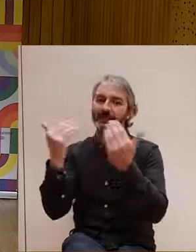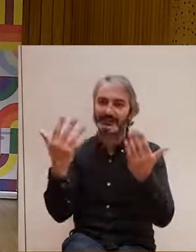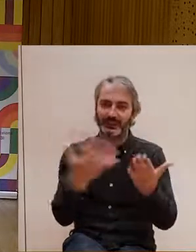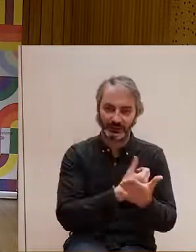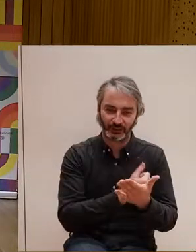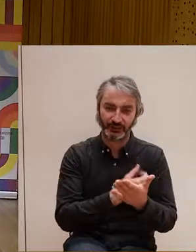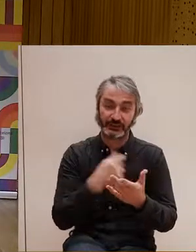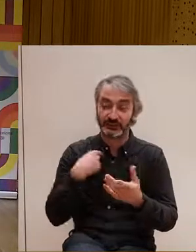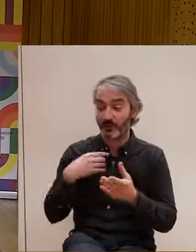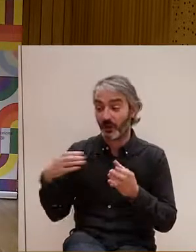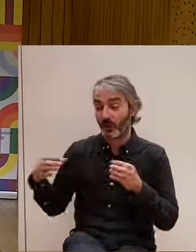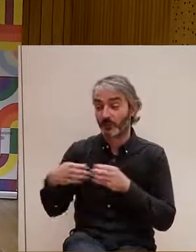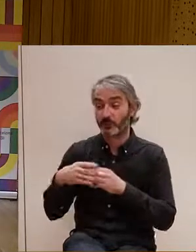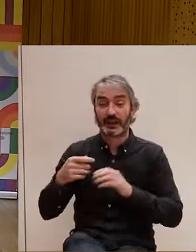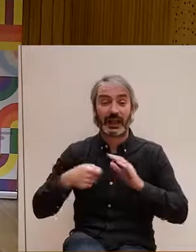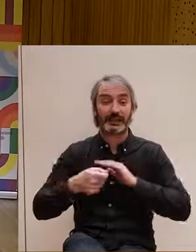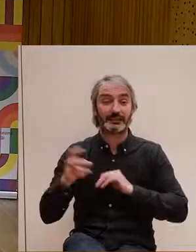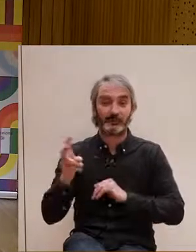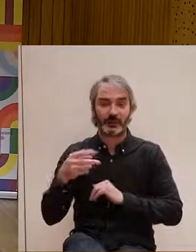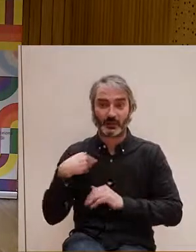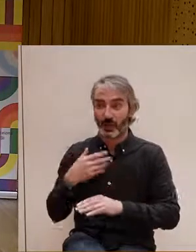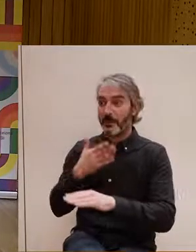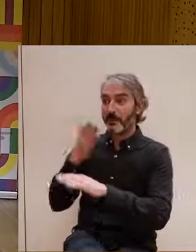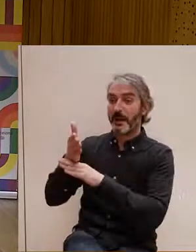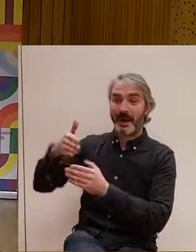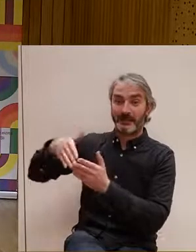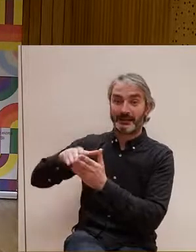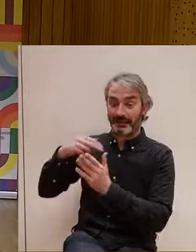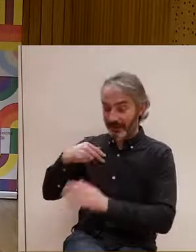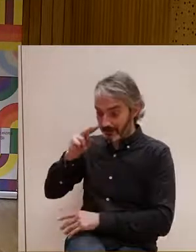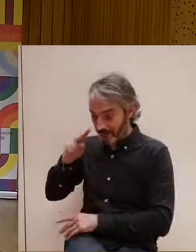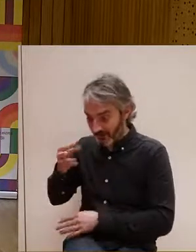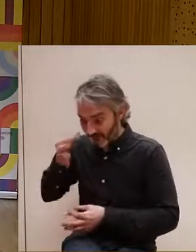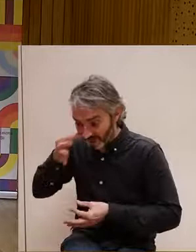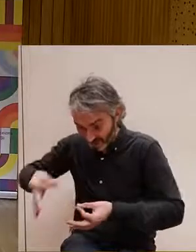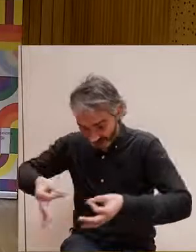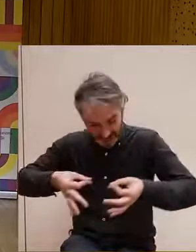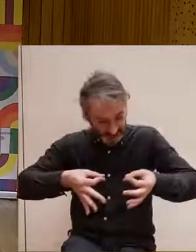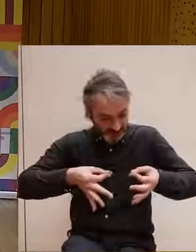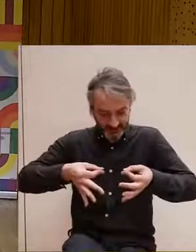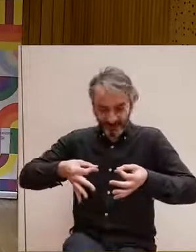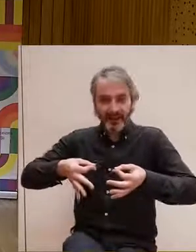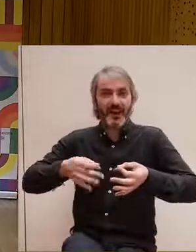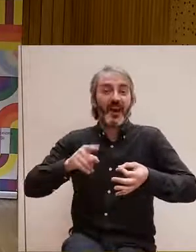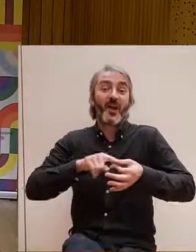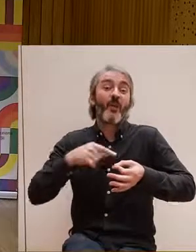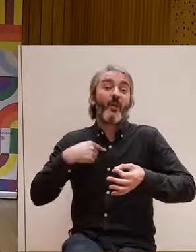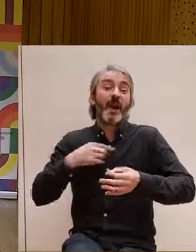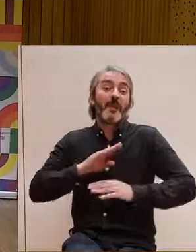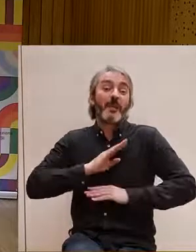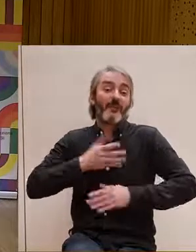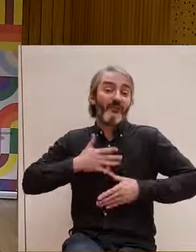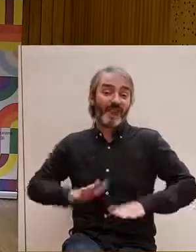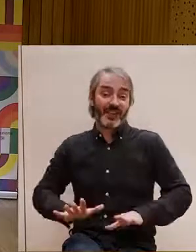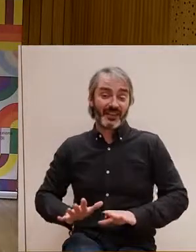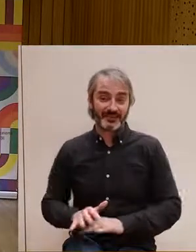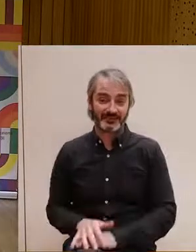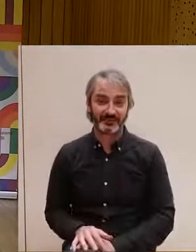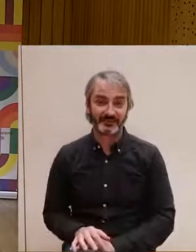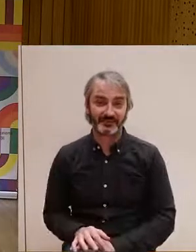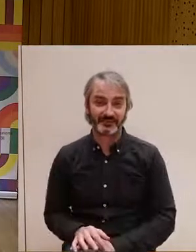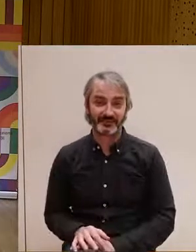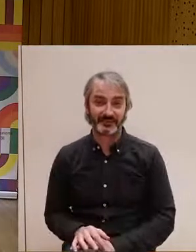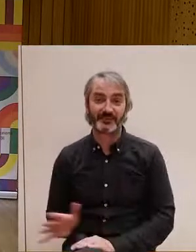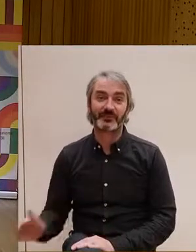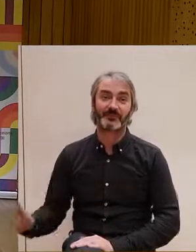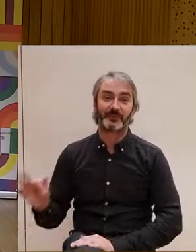ho hem aconseguit i és com vam anar a empremta i el vam veure físic i és com el nostre fillet. Sí, crec que en relació a això que